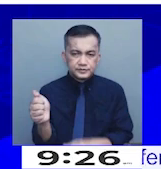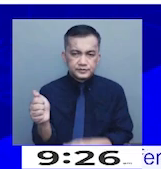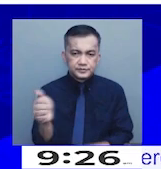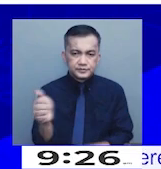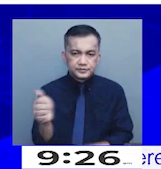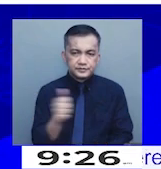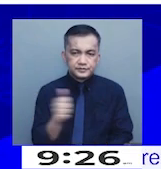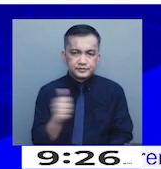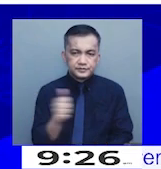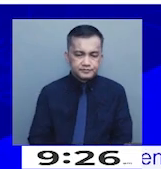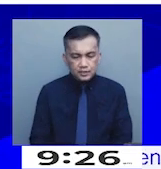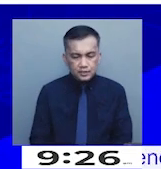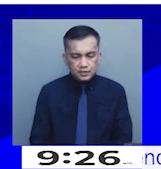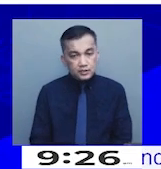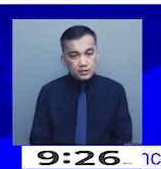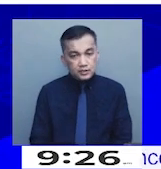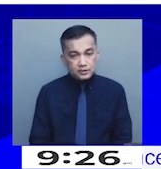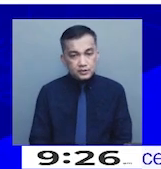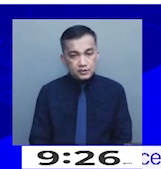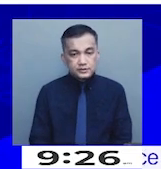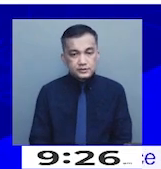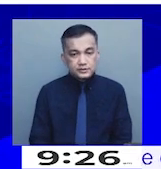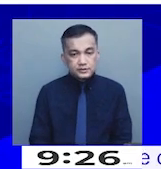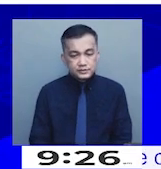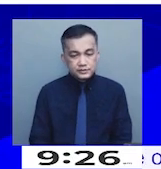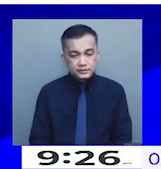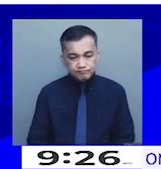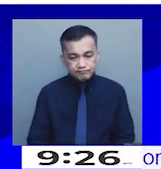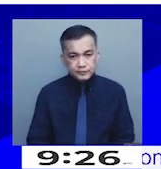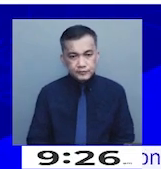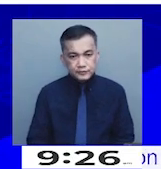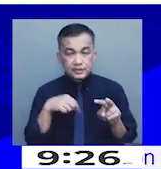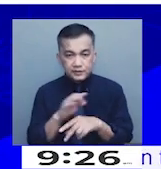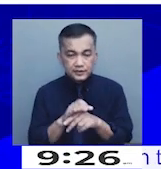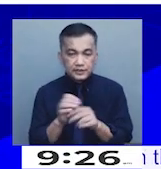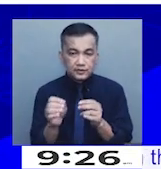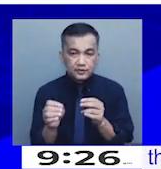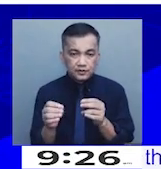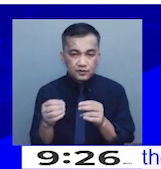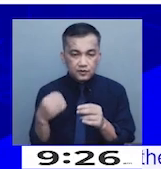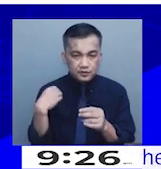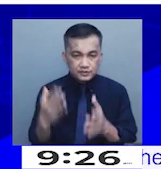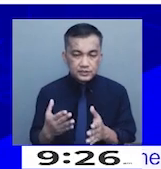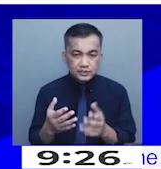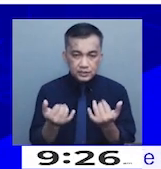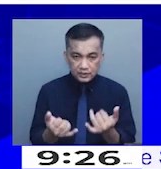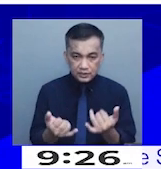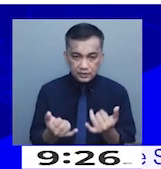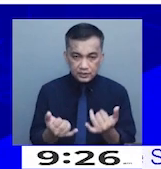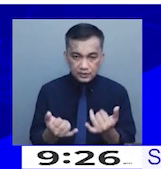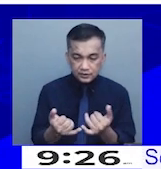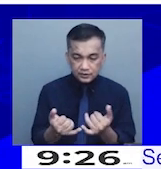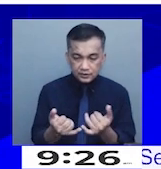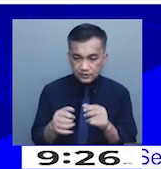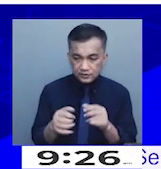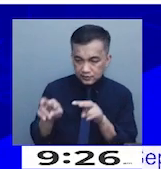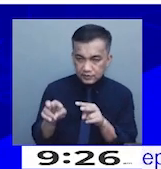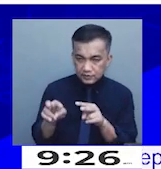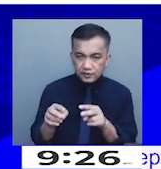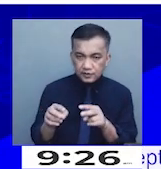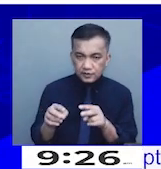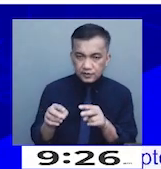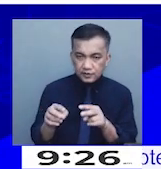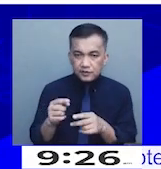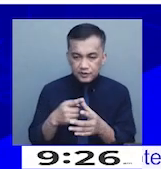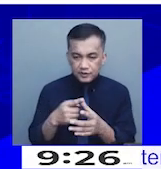tinitingnan ng ating mga field offices ngayon kasi meron na tayong first week data collection at ito ay magre